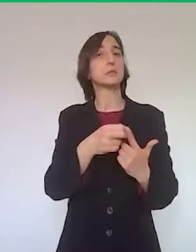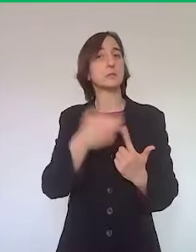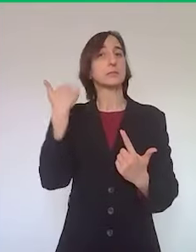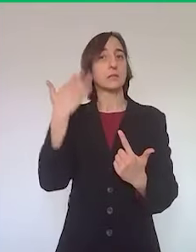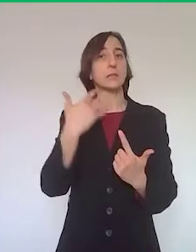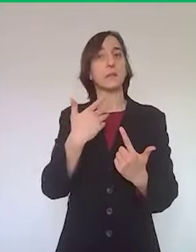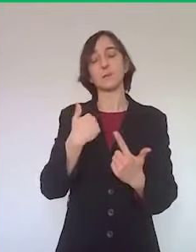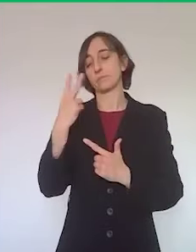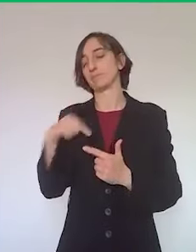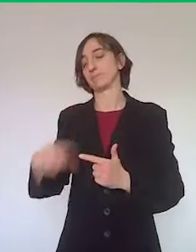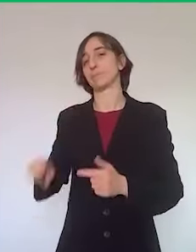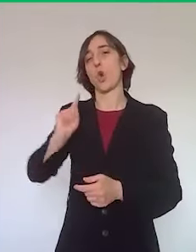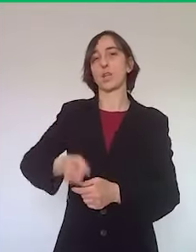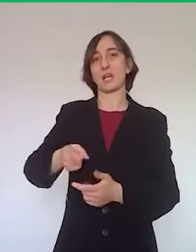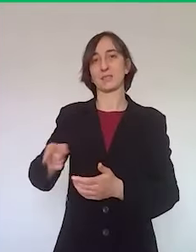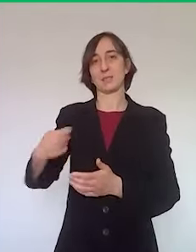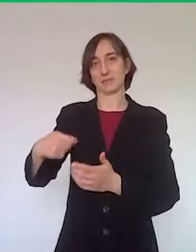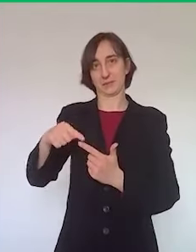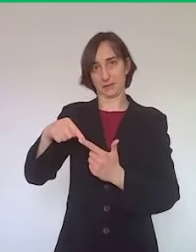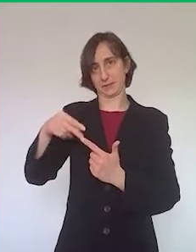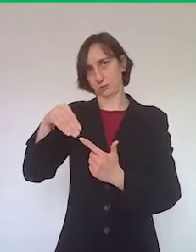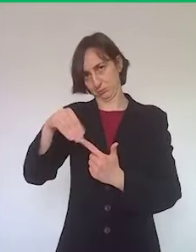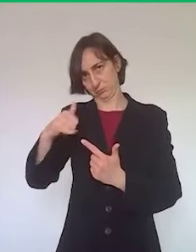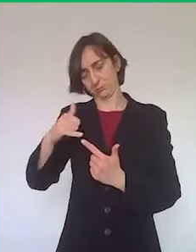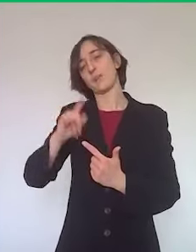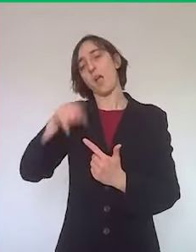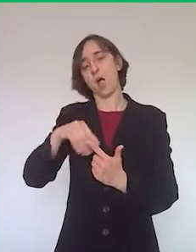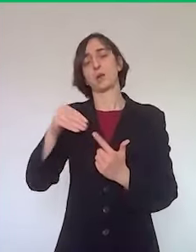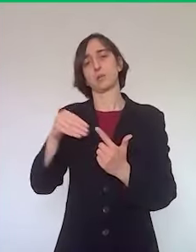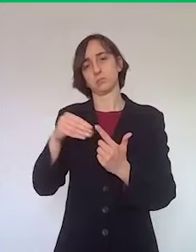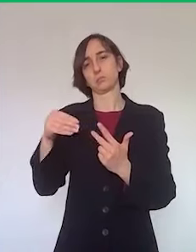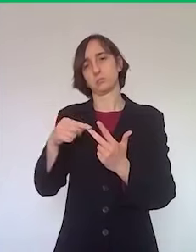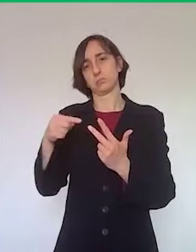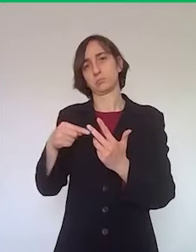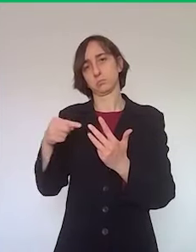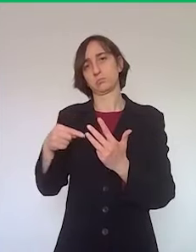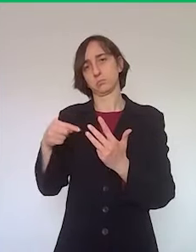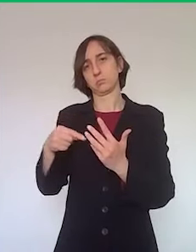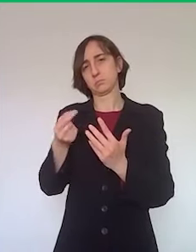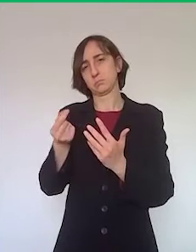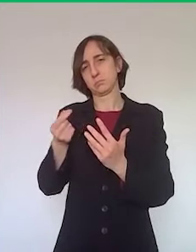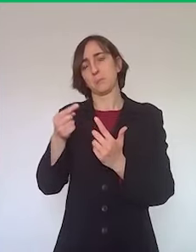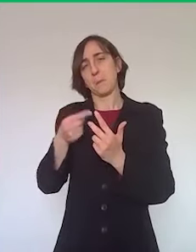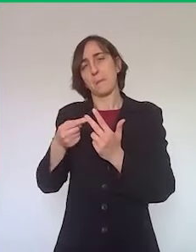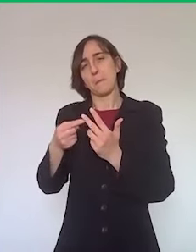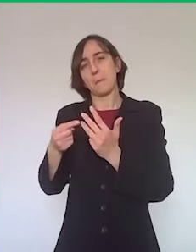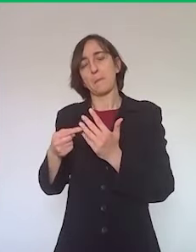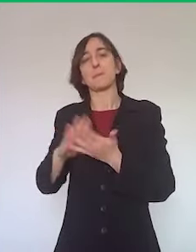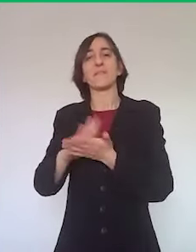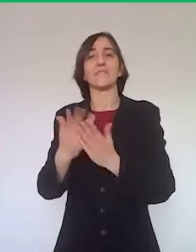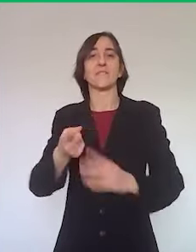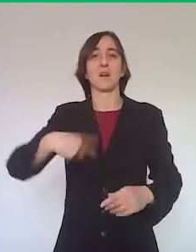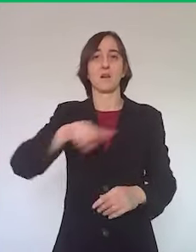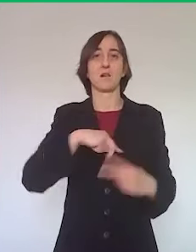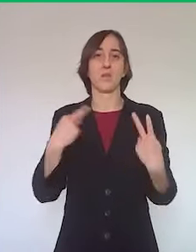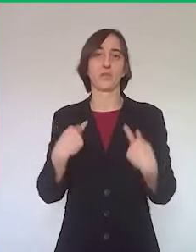definitivamente con l'ordinanza del Presidente, ma anche di andare a ritoccare una serie di altri piccoli aspetti che attengono la nostra vita,